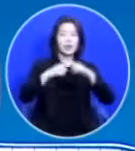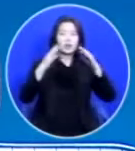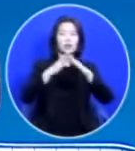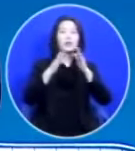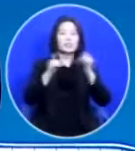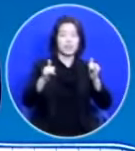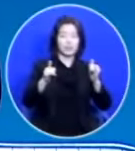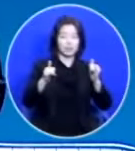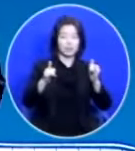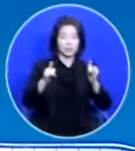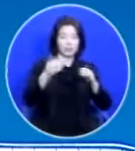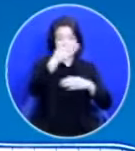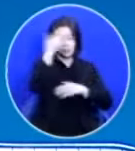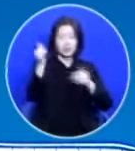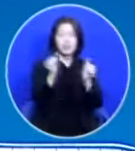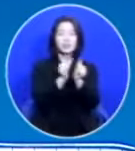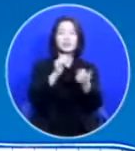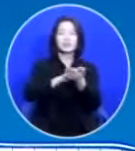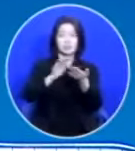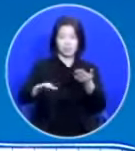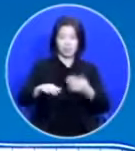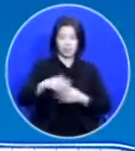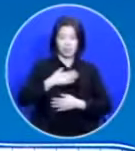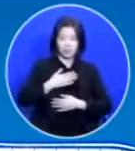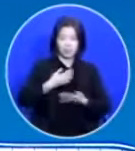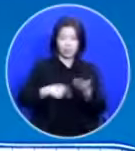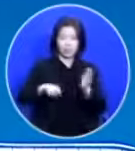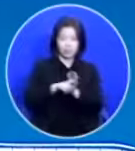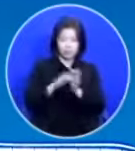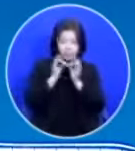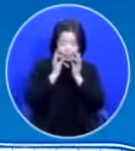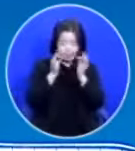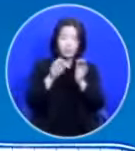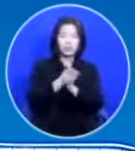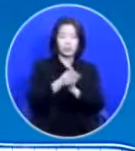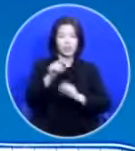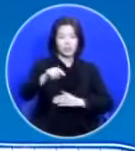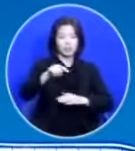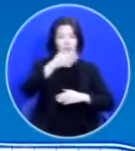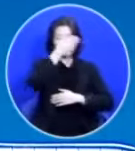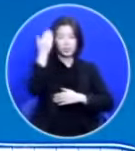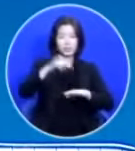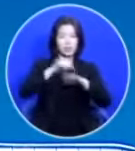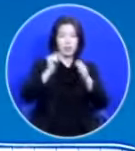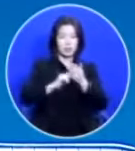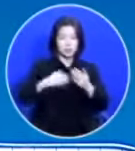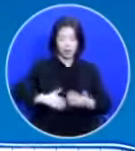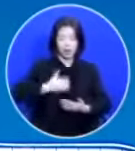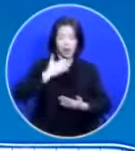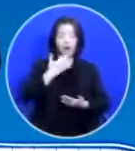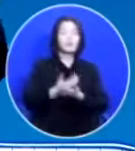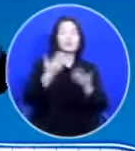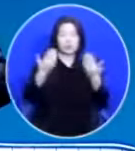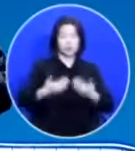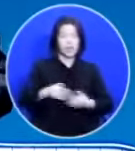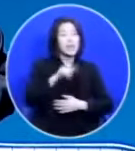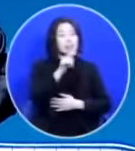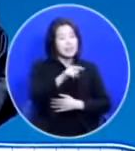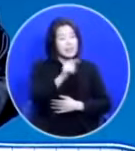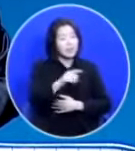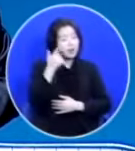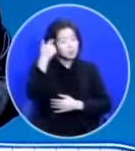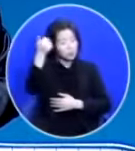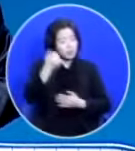청년이 저를 위해서 간절히 그 청년의 마음에 감동을 주신 거죠 너가 오늘은 목사님을 요즘